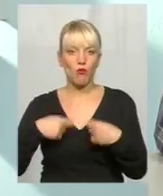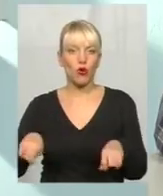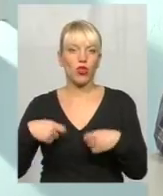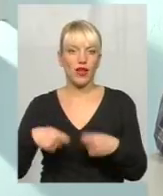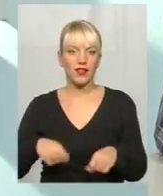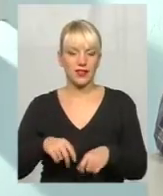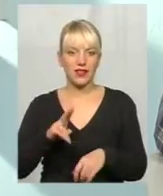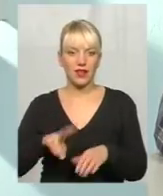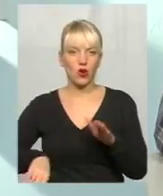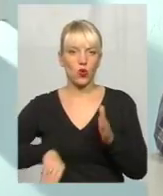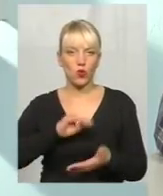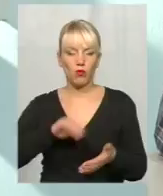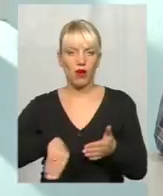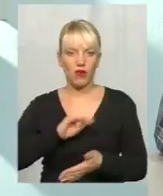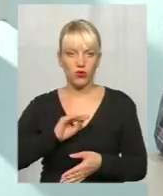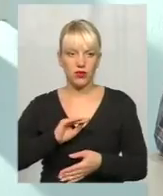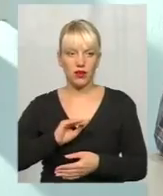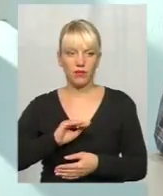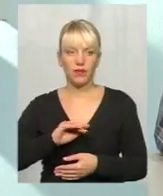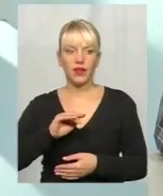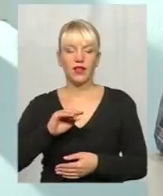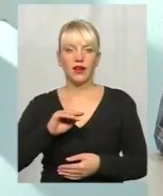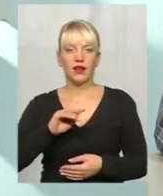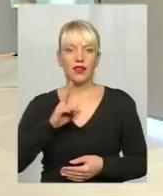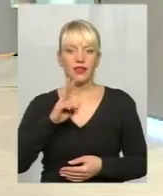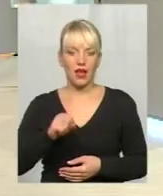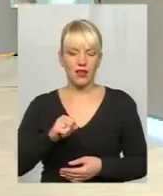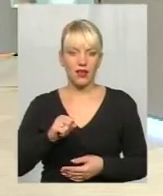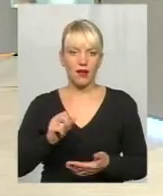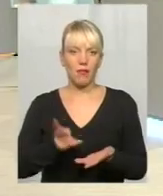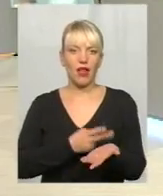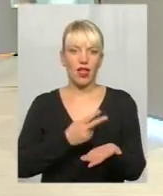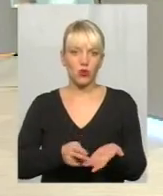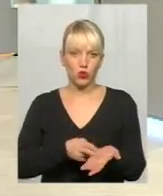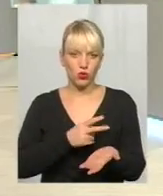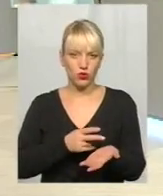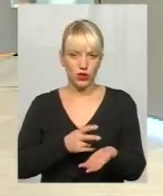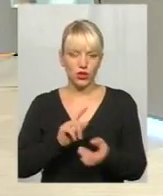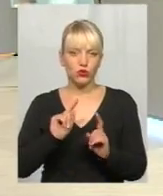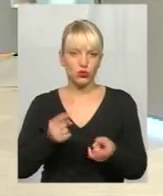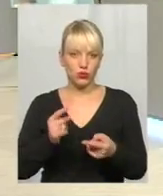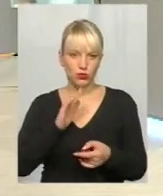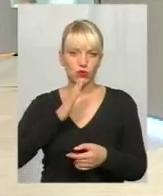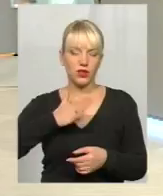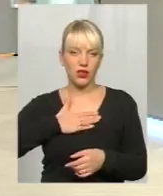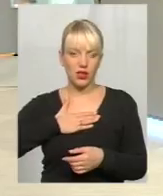як купляється на баланду. Чому? Чому наші